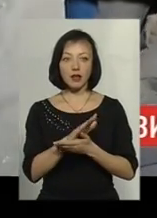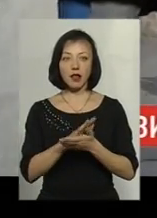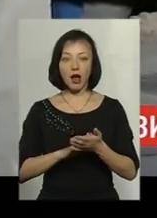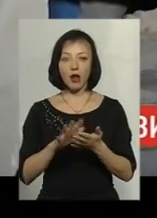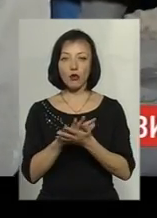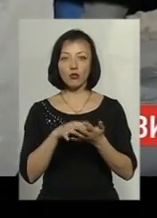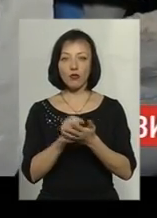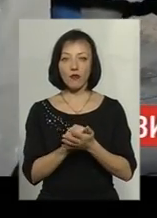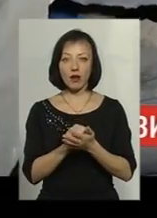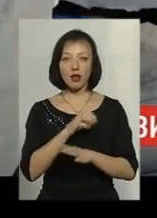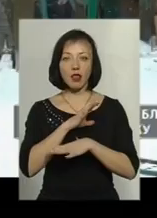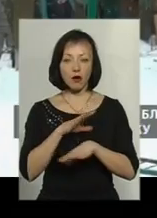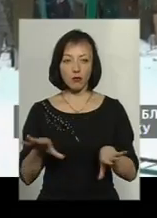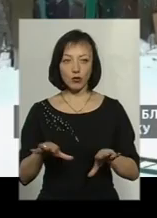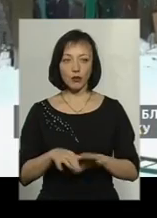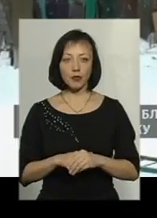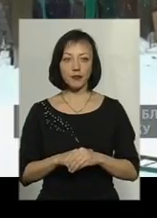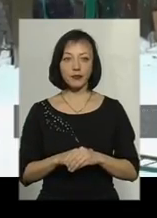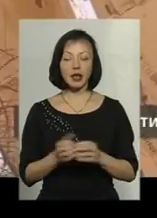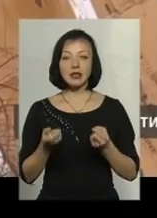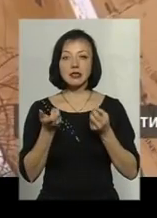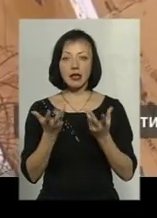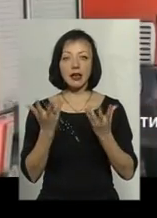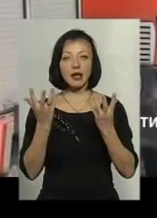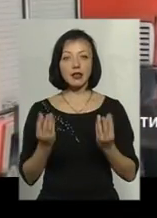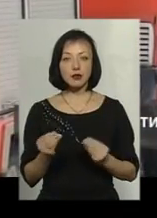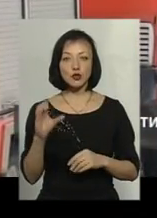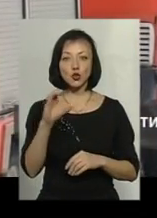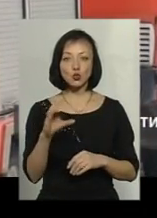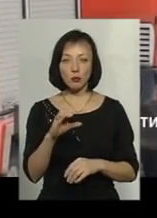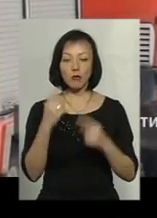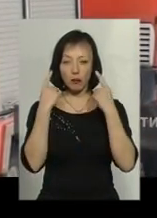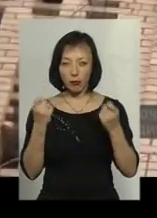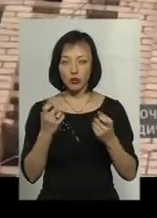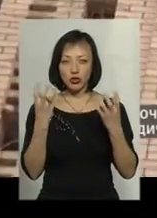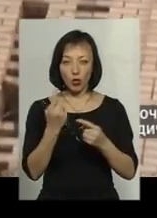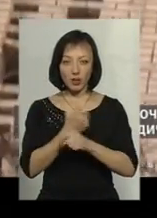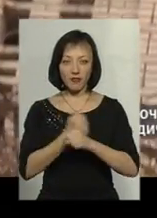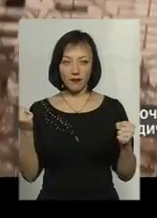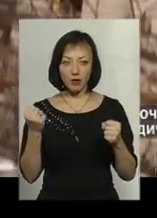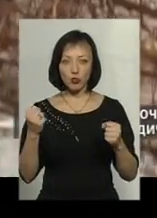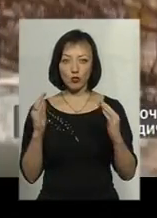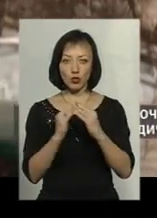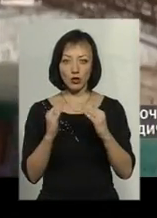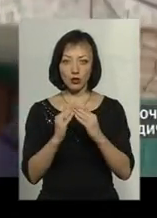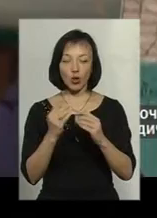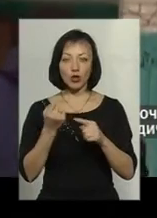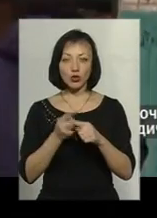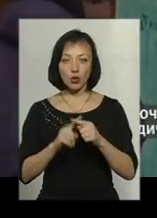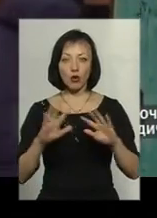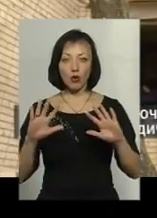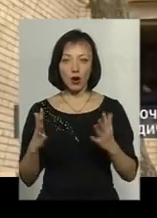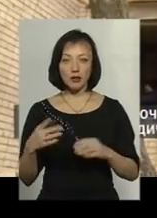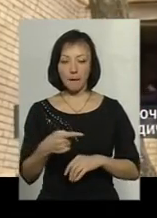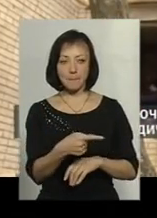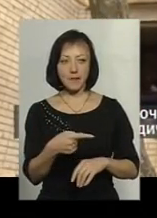руйнування не пройшло. Та вже за кілька днів у Сумах прилунав ще один вибух у висотному будинку. Цього разу